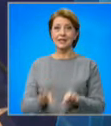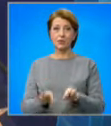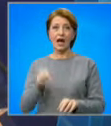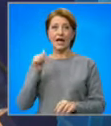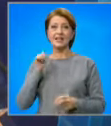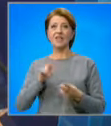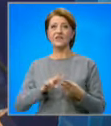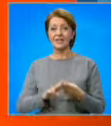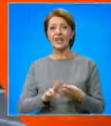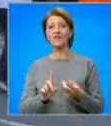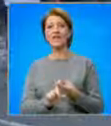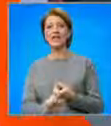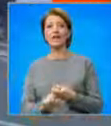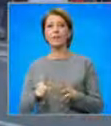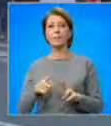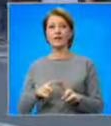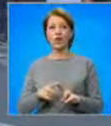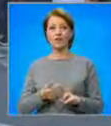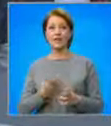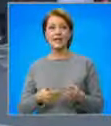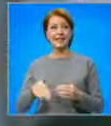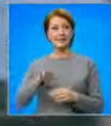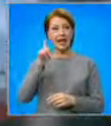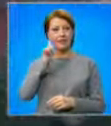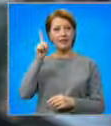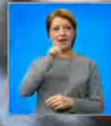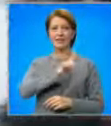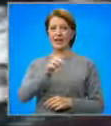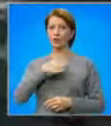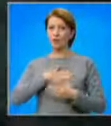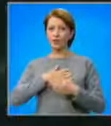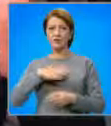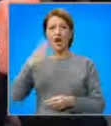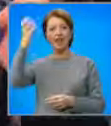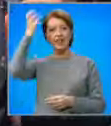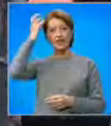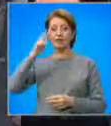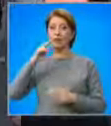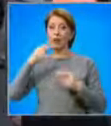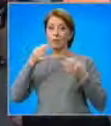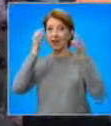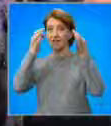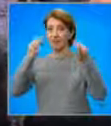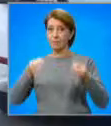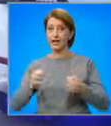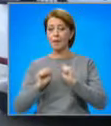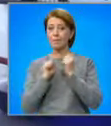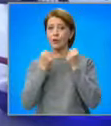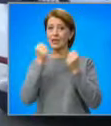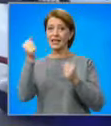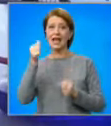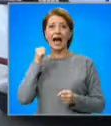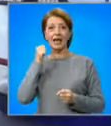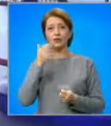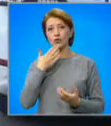Василев и Кирил Петков. След дни на недоволство, държавата обърна внимание на протестите в Айтос и обаща е обходен